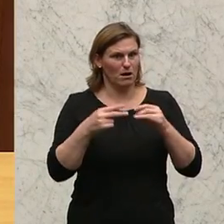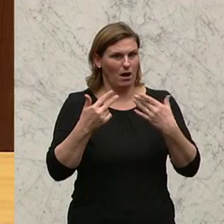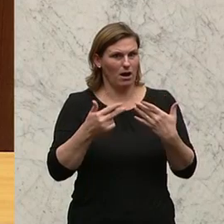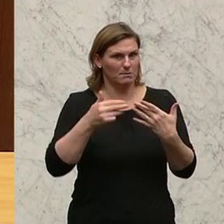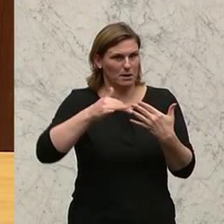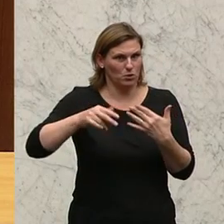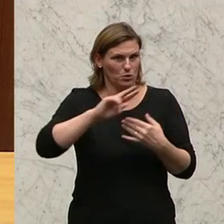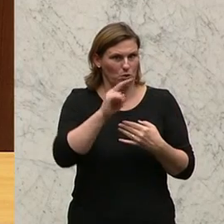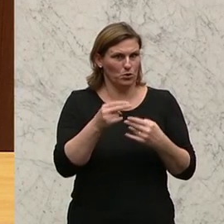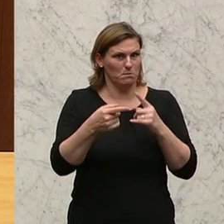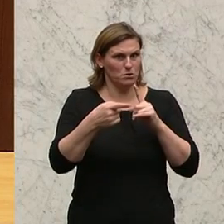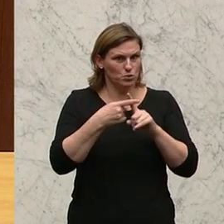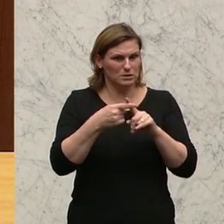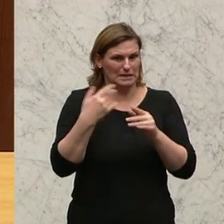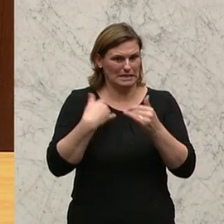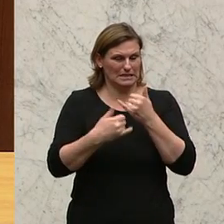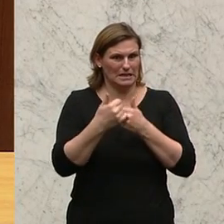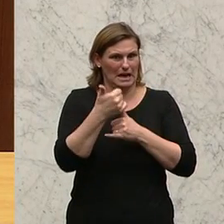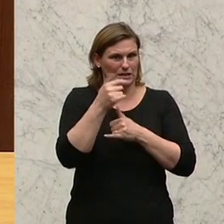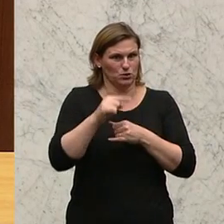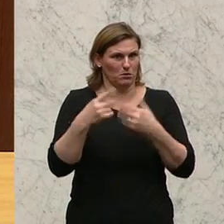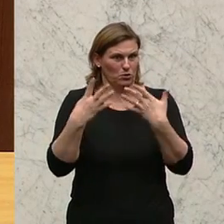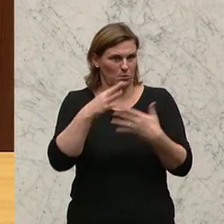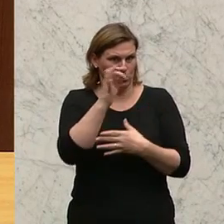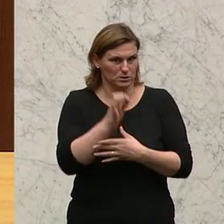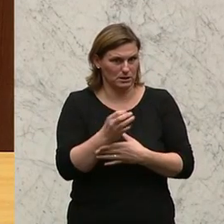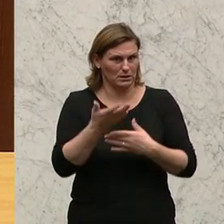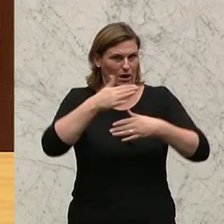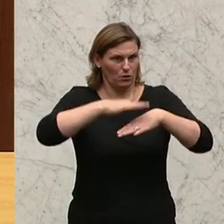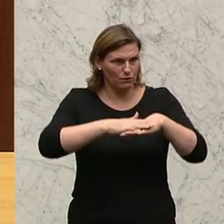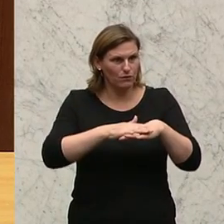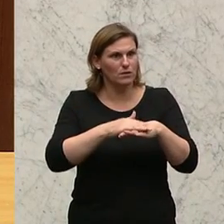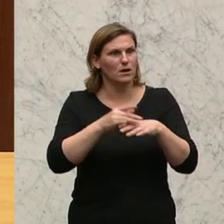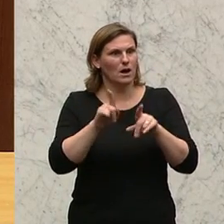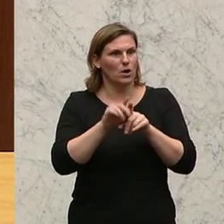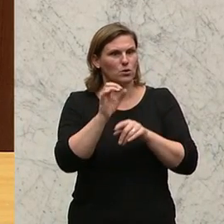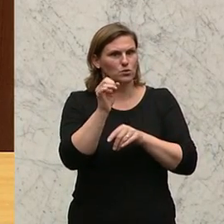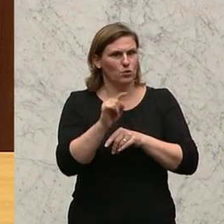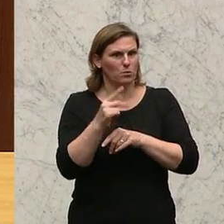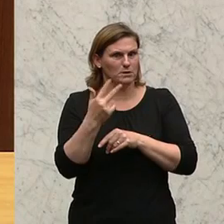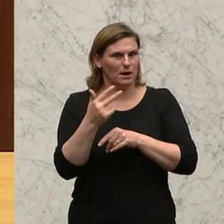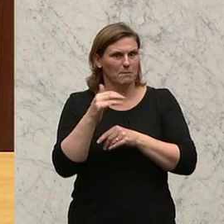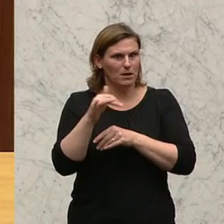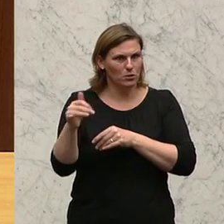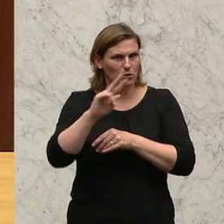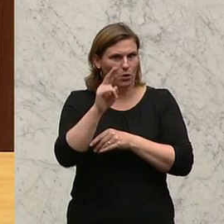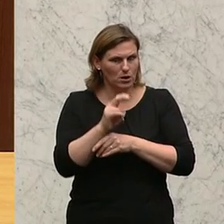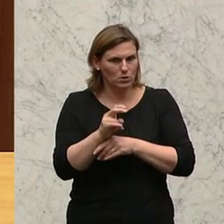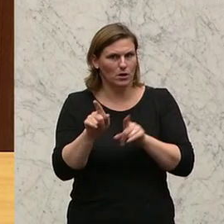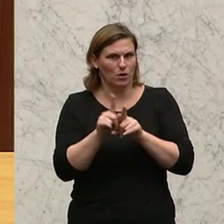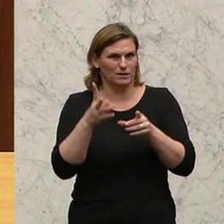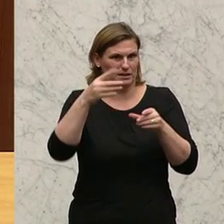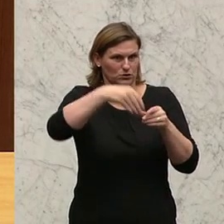Das ist ein Plus gegenüber dem Vorjahr um 1,9 Prozent. Damit werden auch 0,3 Millionen an Rücklagen mit